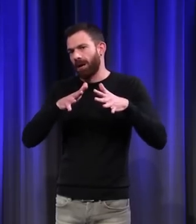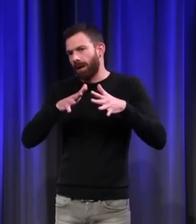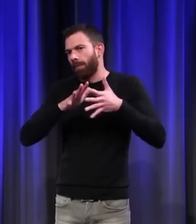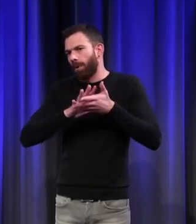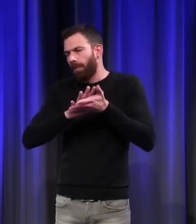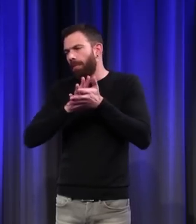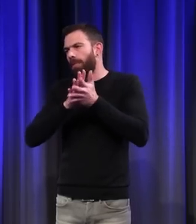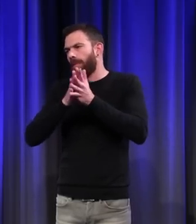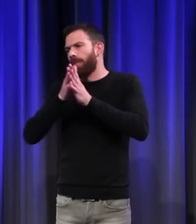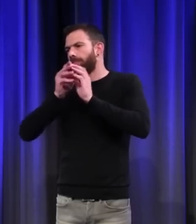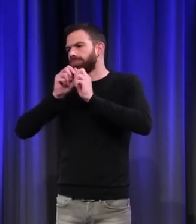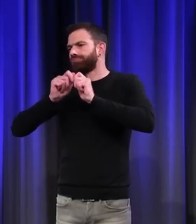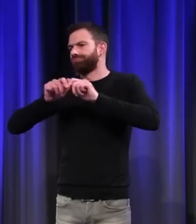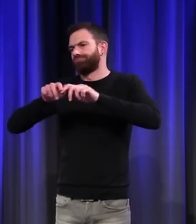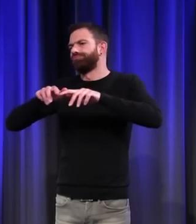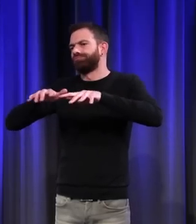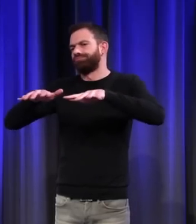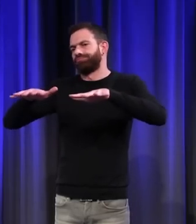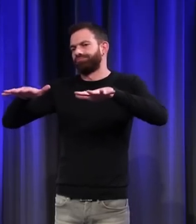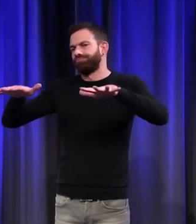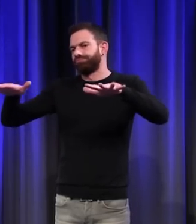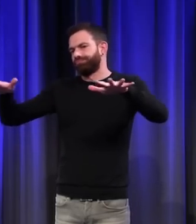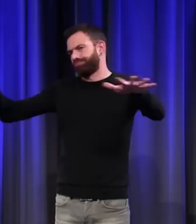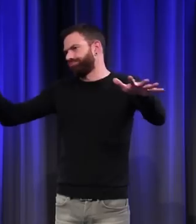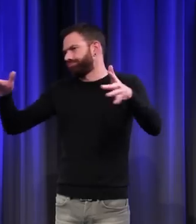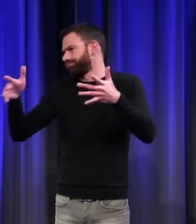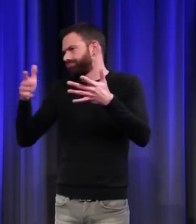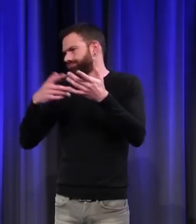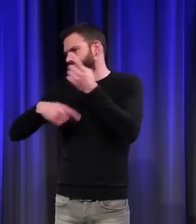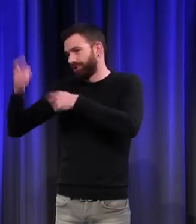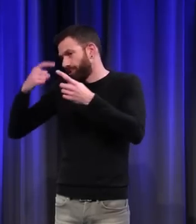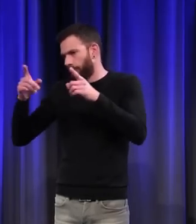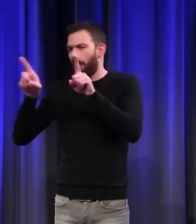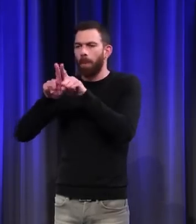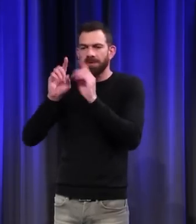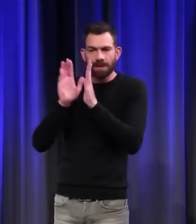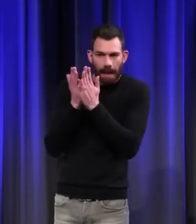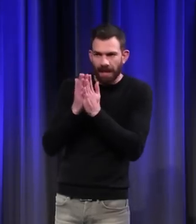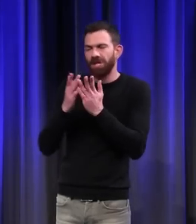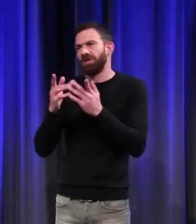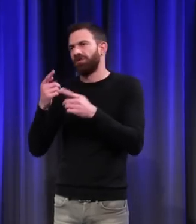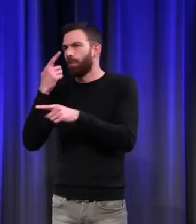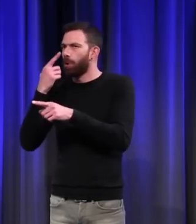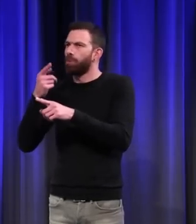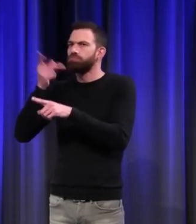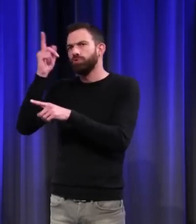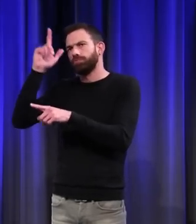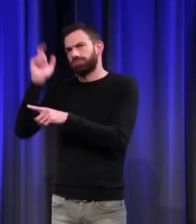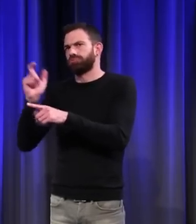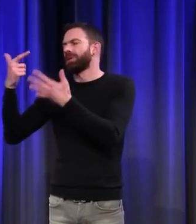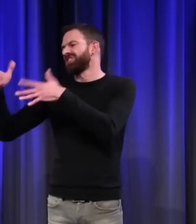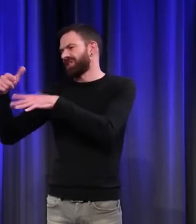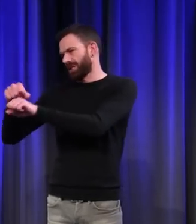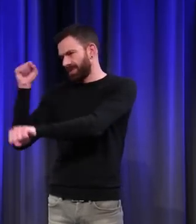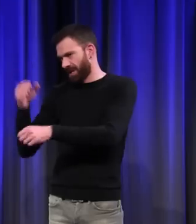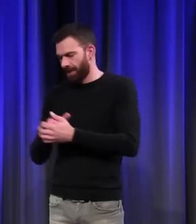'imposer dans les pratiques courantes de l'Histoire, puis dans les livres d'Histoire à partir du XVIIe siècle. C